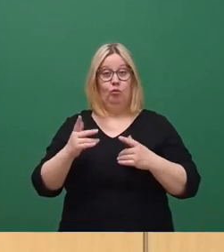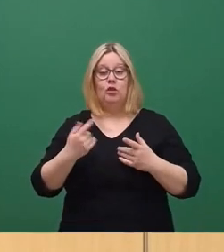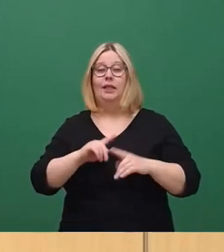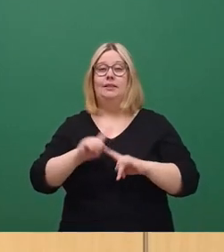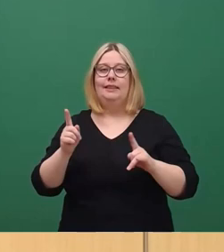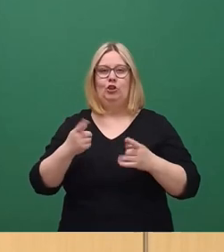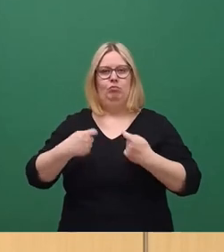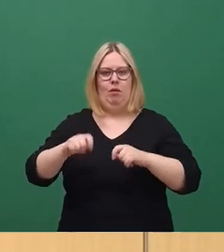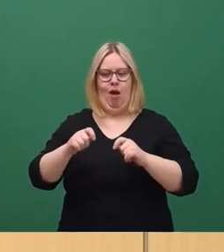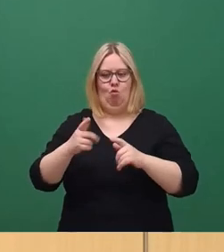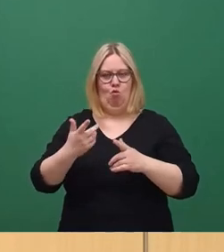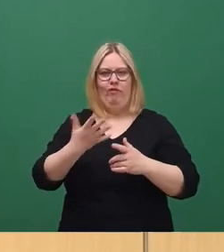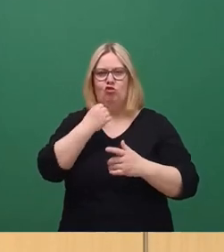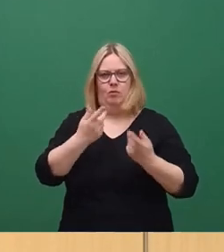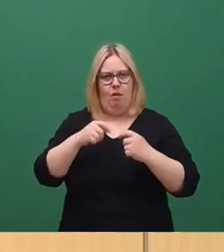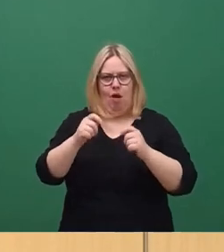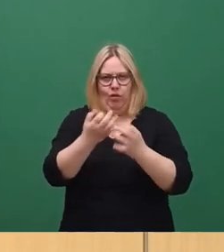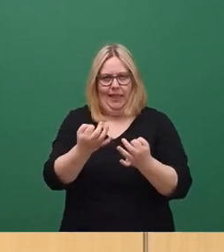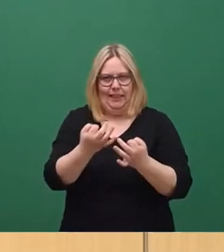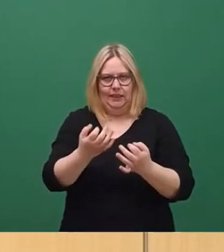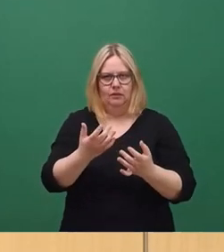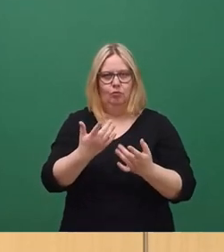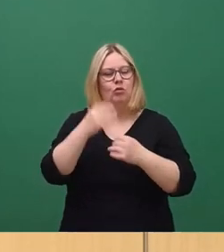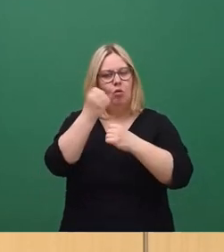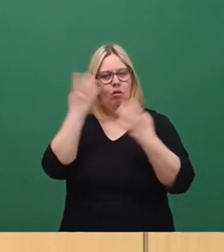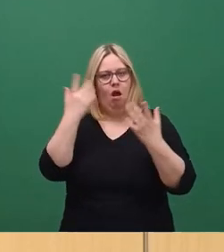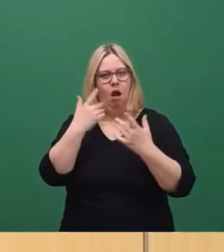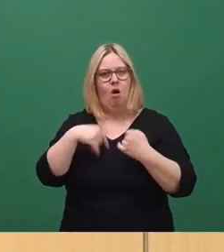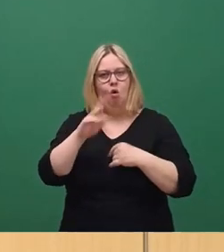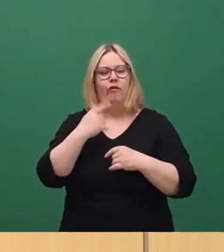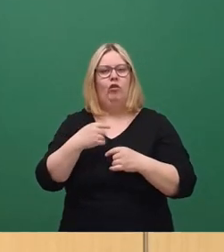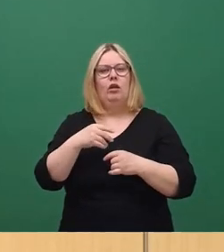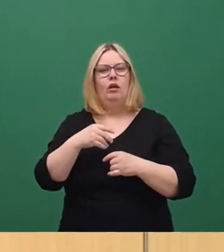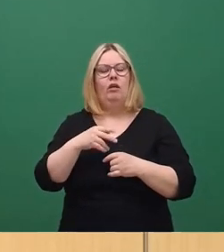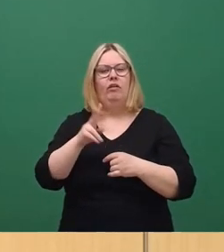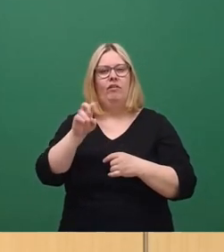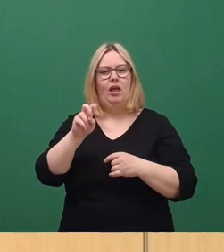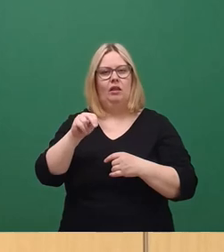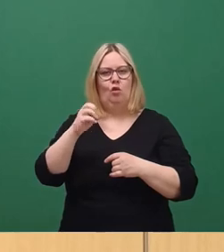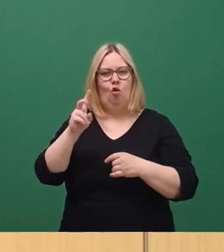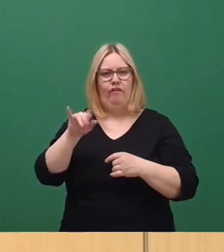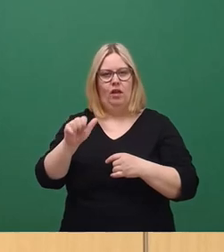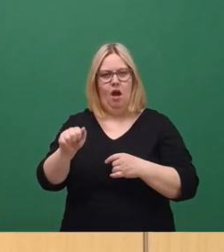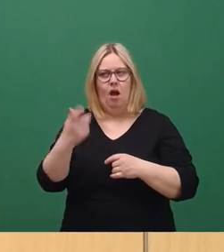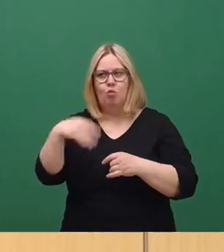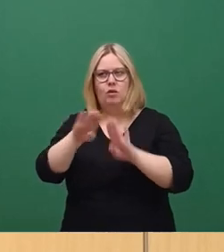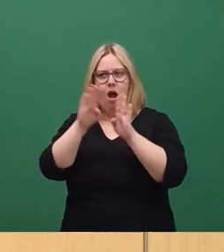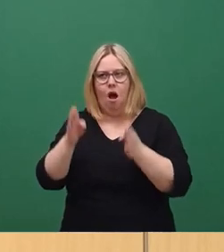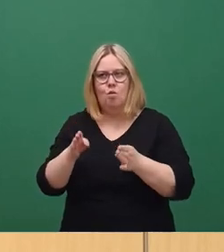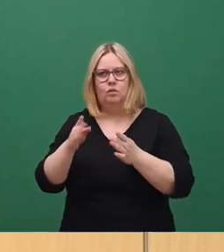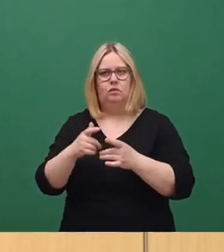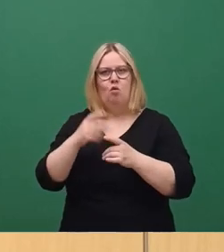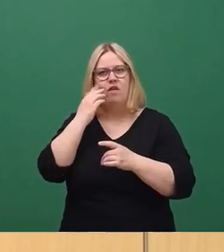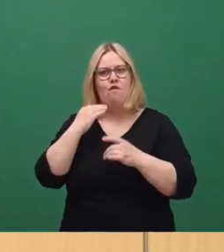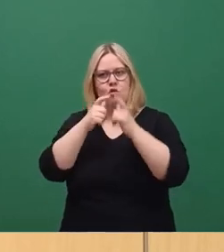Neustädter Marktes getroffen ist, die klare Botschaft an die Venovia, sich um ihre Häuser und Wohnblücke endlich